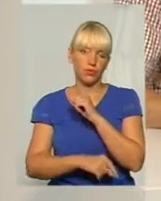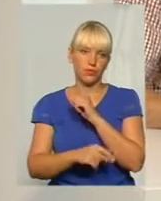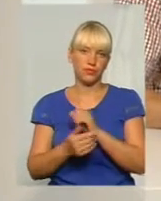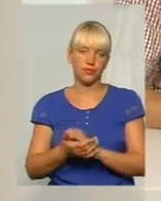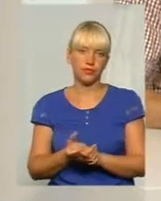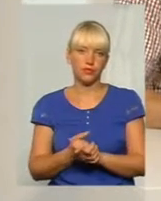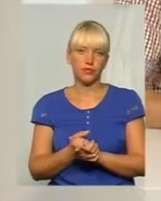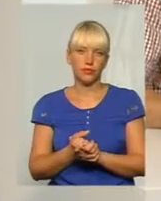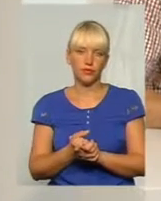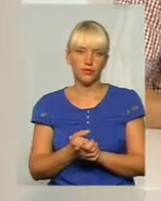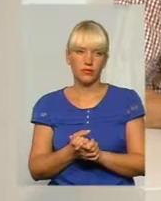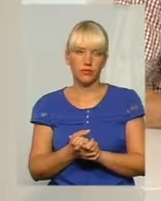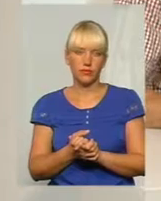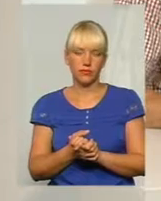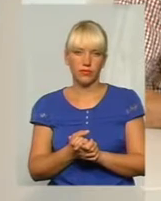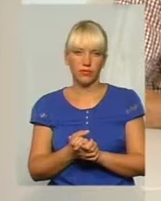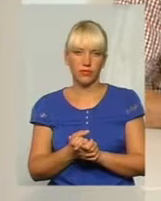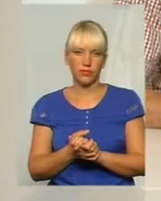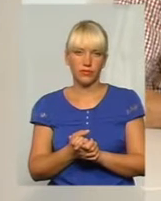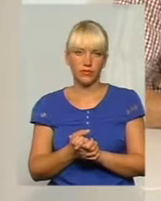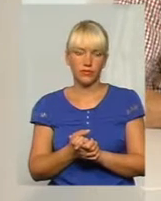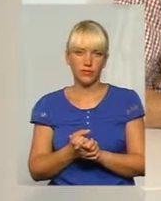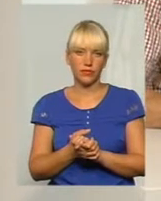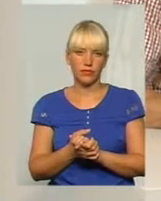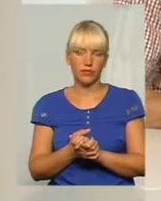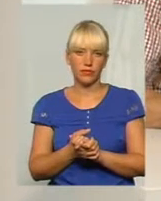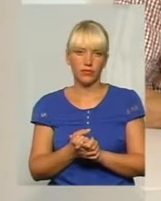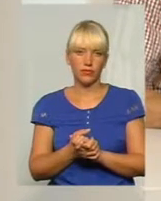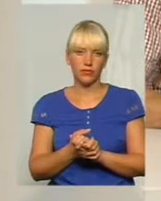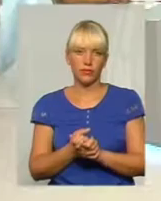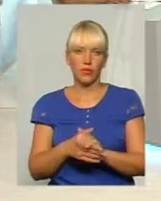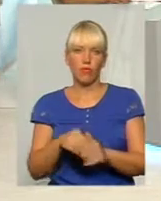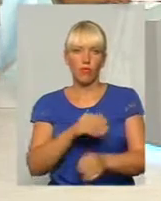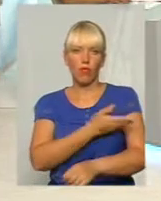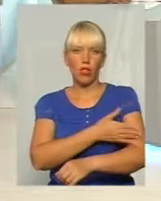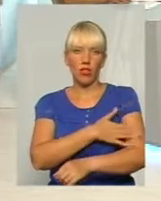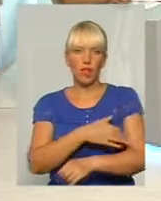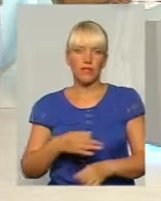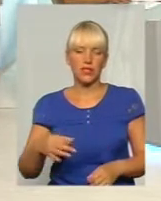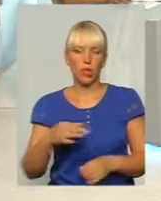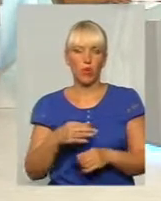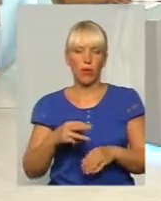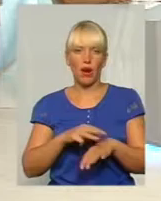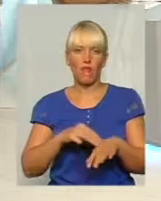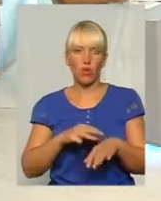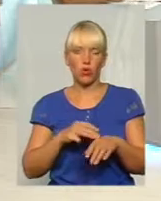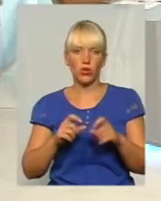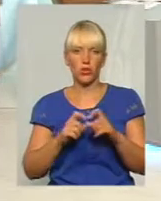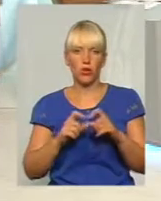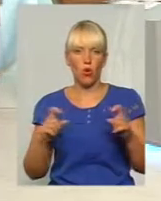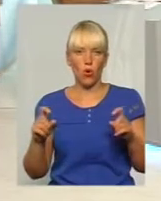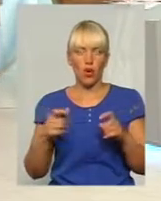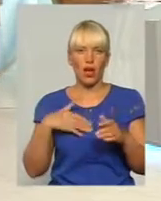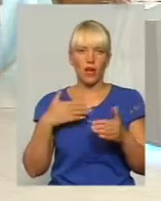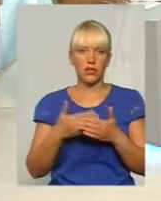Дніпра, яка ситуація в них, які правоохоронніх органів активно